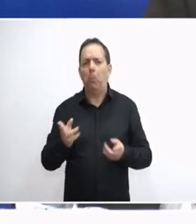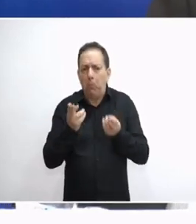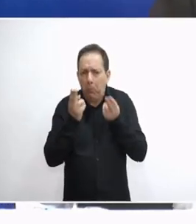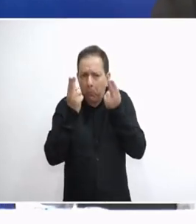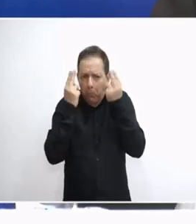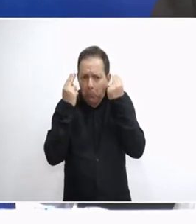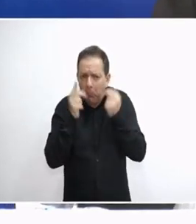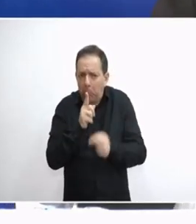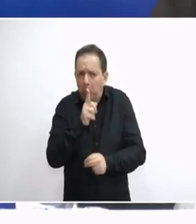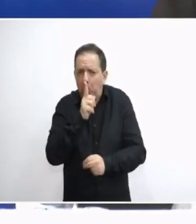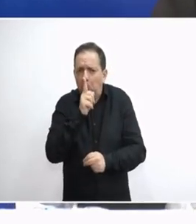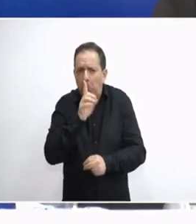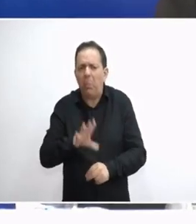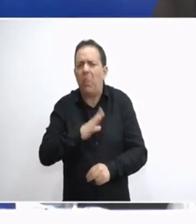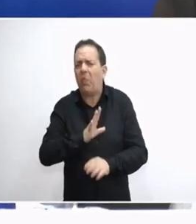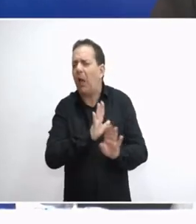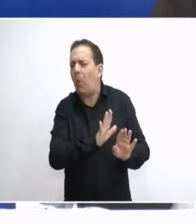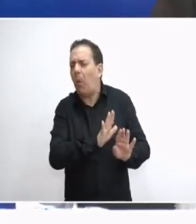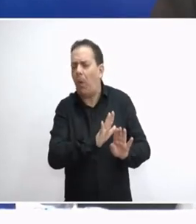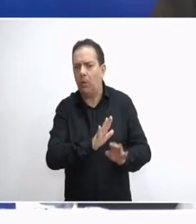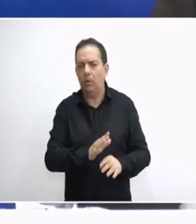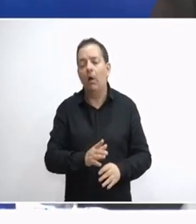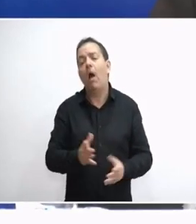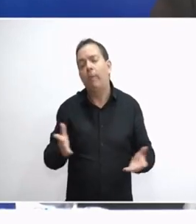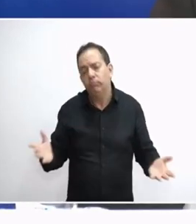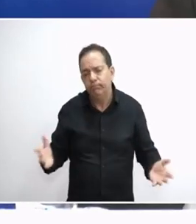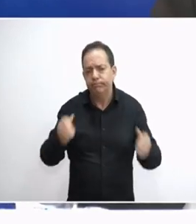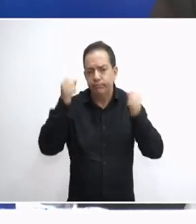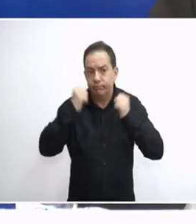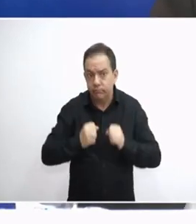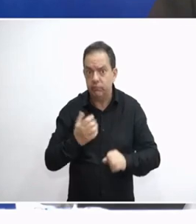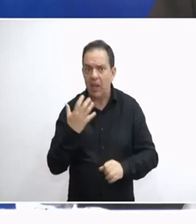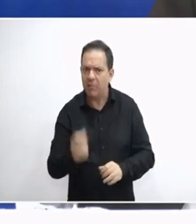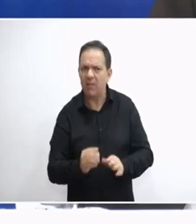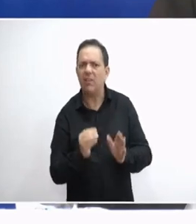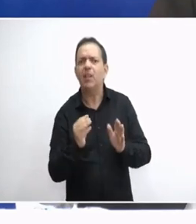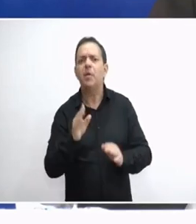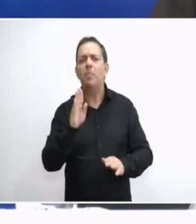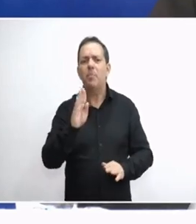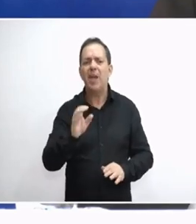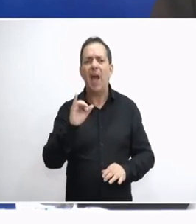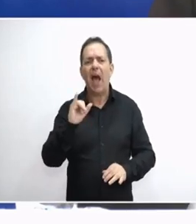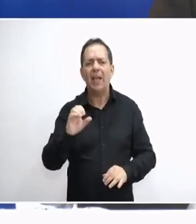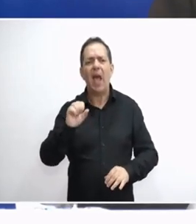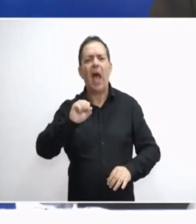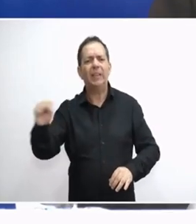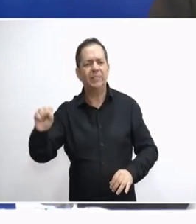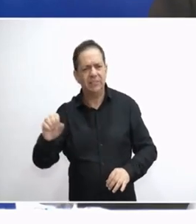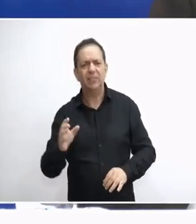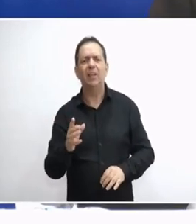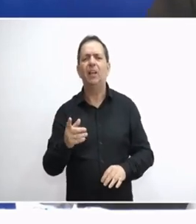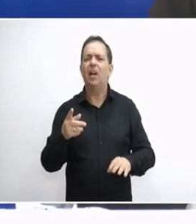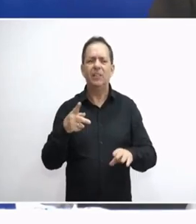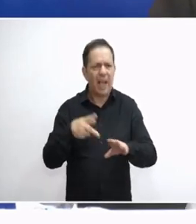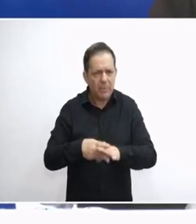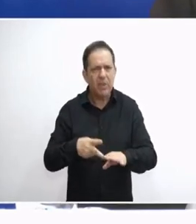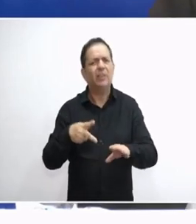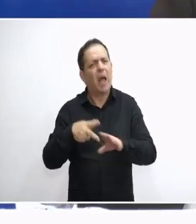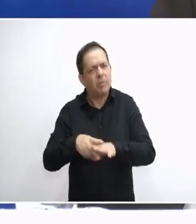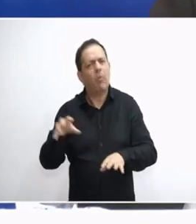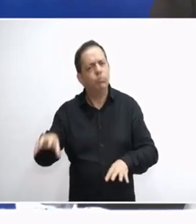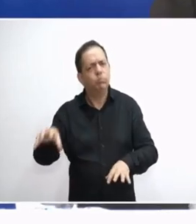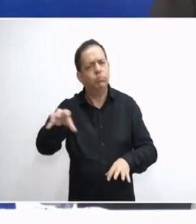που δεν θέλουν το όφελο της Ελλάδας και δεν τα παίρνουν. Αυτή τη στιγμή περιμένουν χρήματα στην BIS, αλλά και σε άλλες τραποζικούς